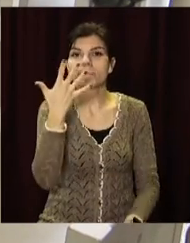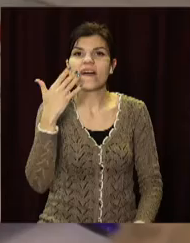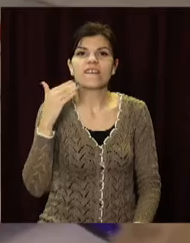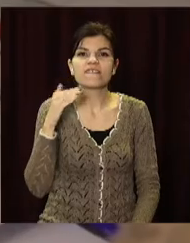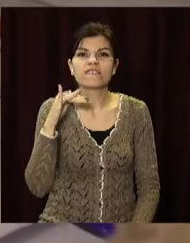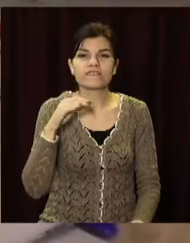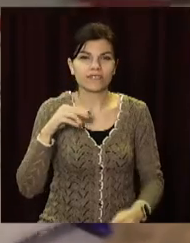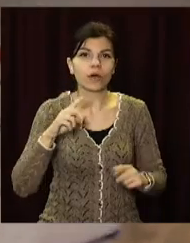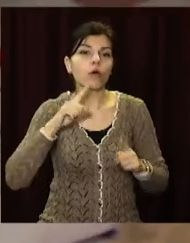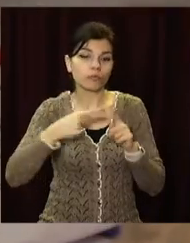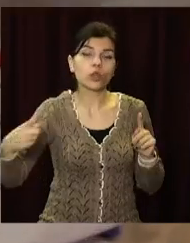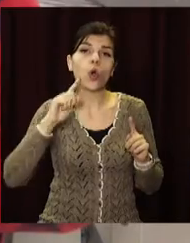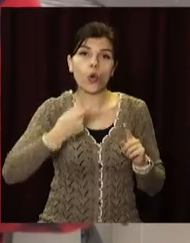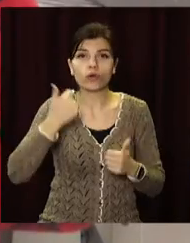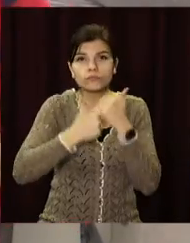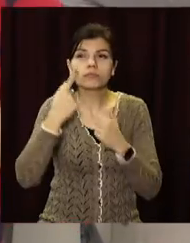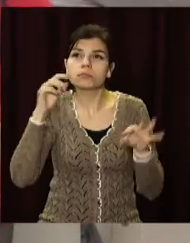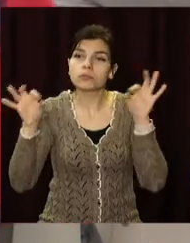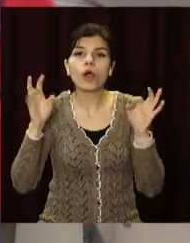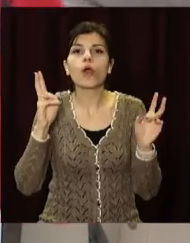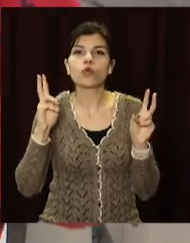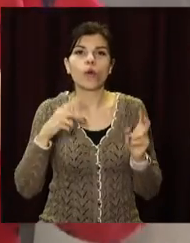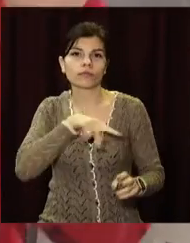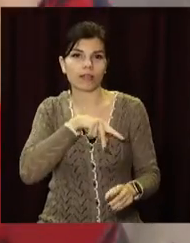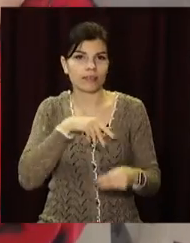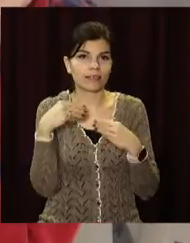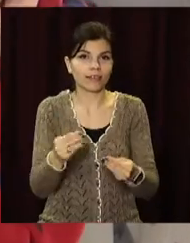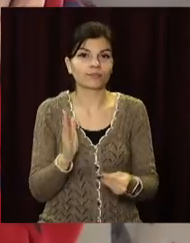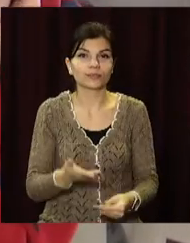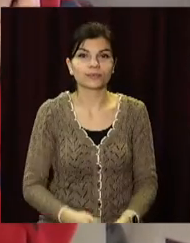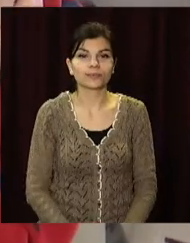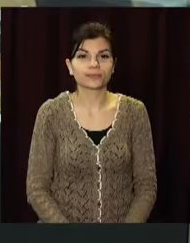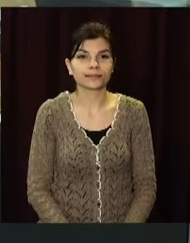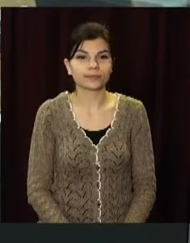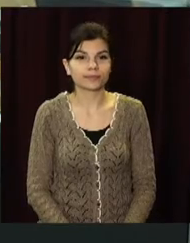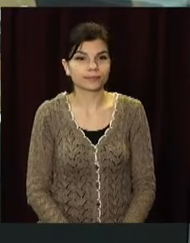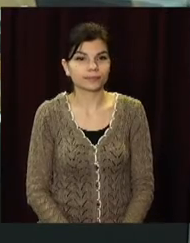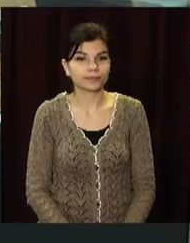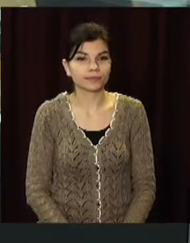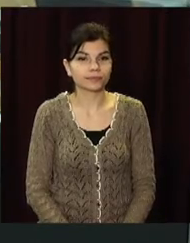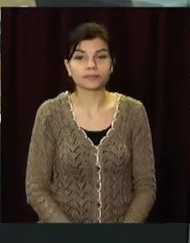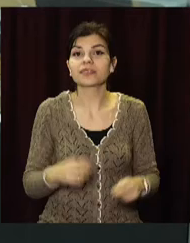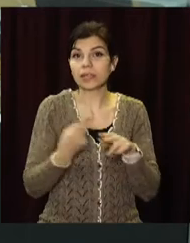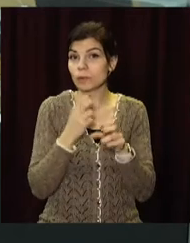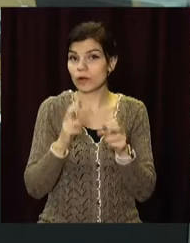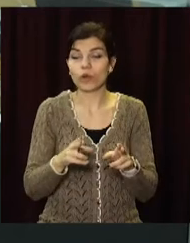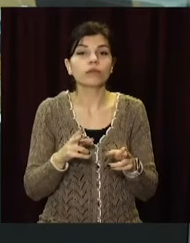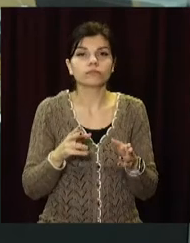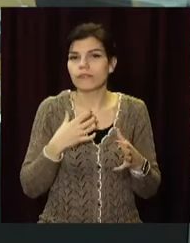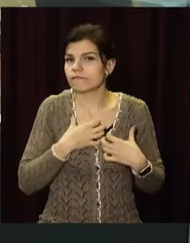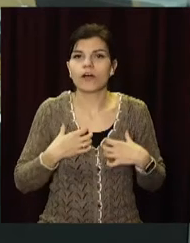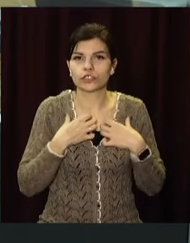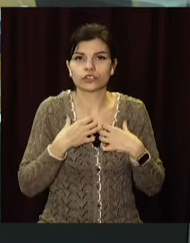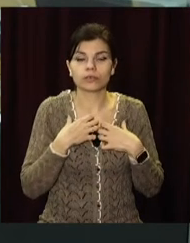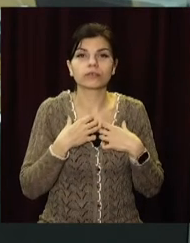визначать протягом року. Альона Вітрова, Данила Мага, Open News, телеканал «Відкритий». Безпека понад усе. У